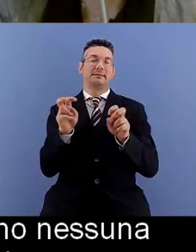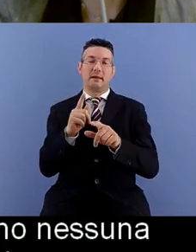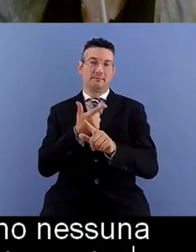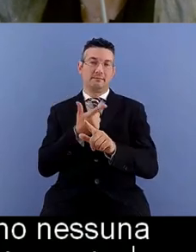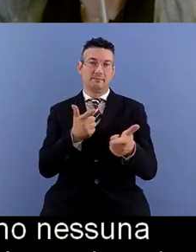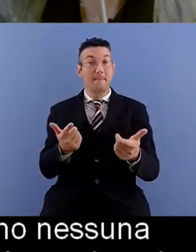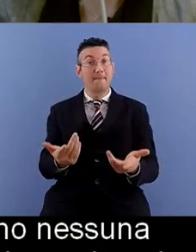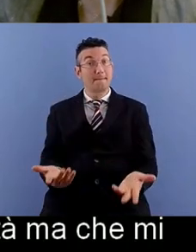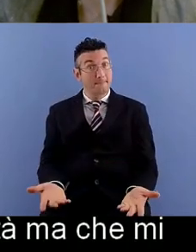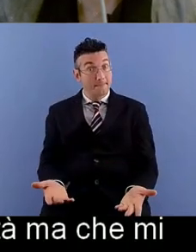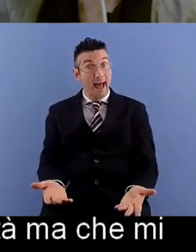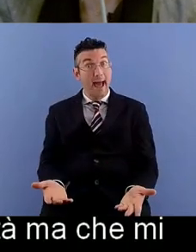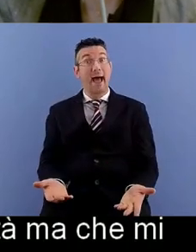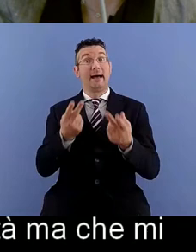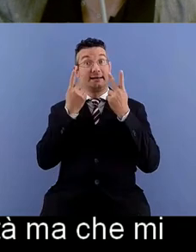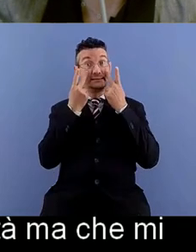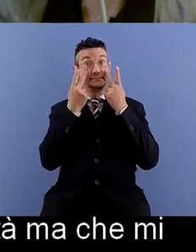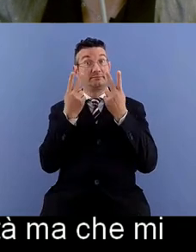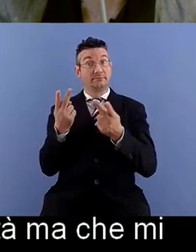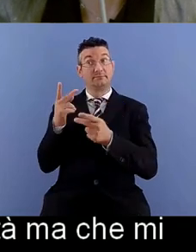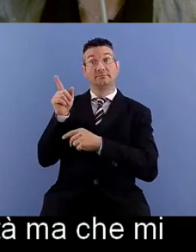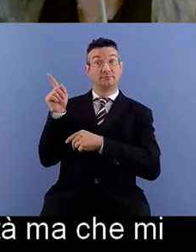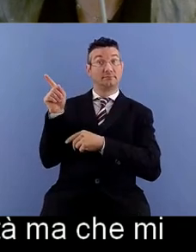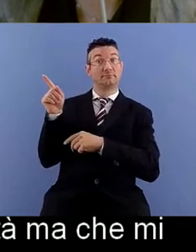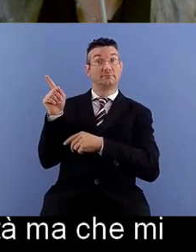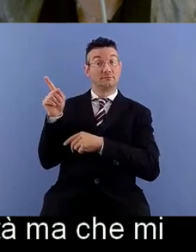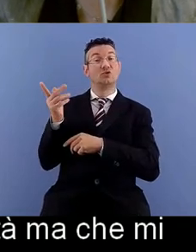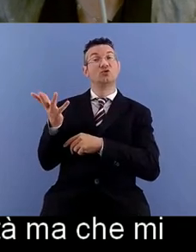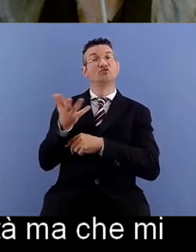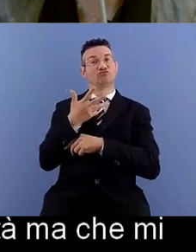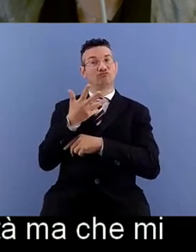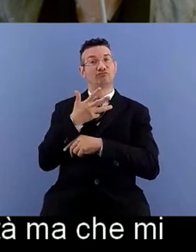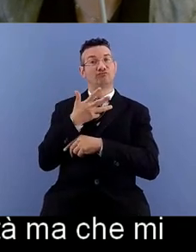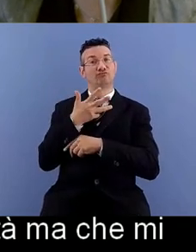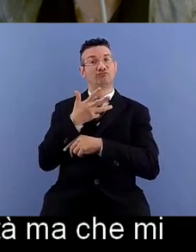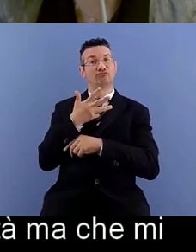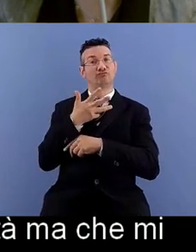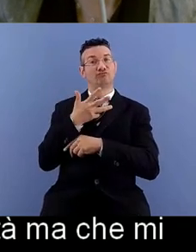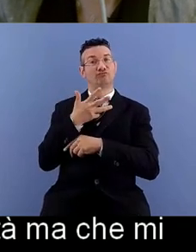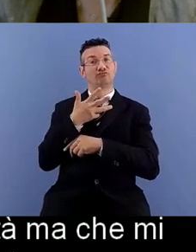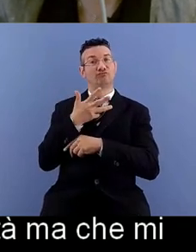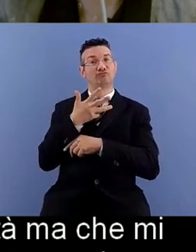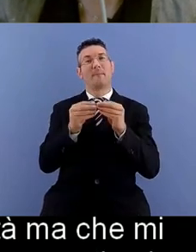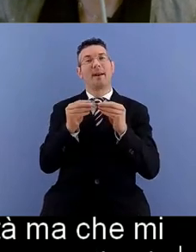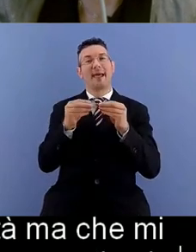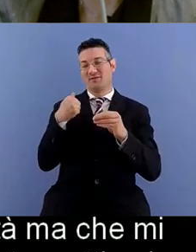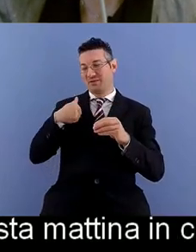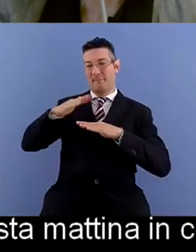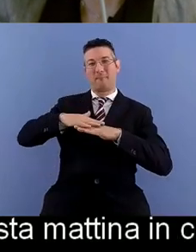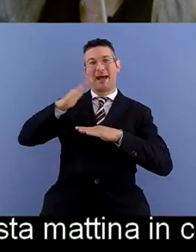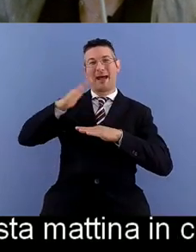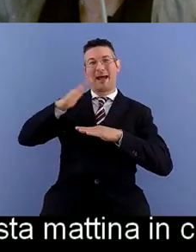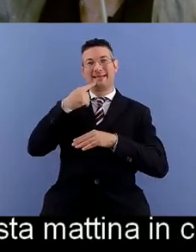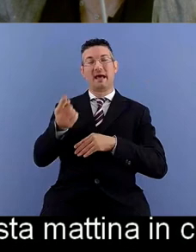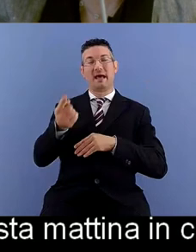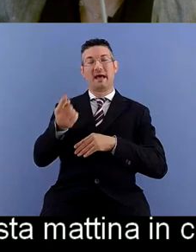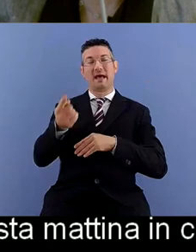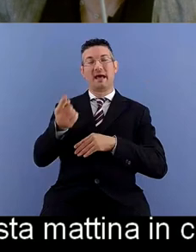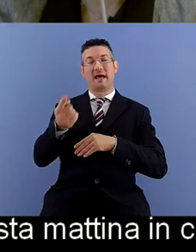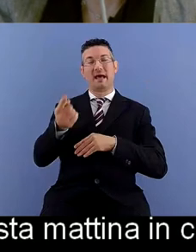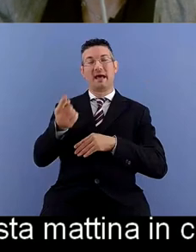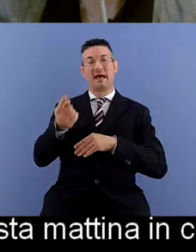che bene esprimano e completino quanto è emerso questa mattina in cui si diceva accessibilità è libertà è